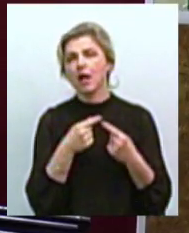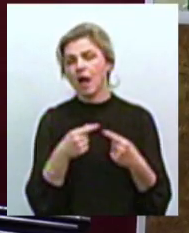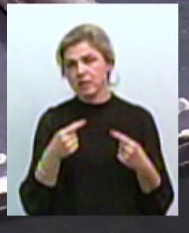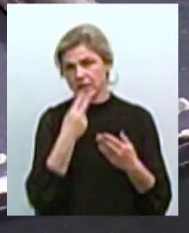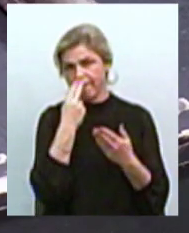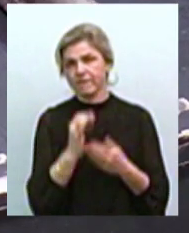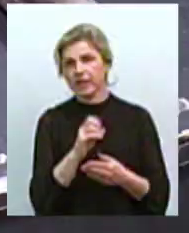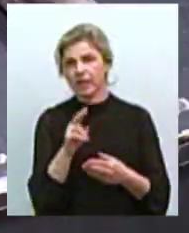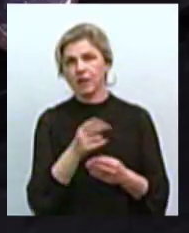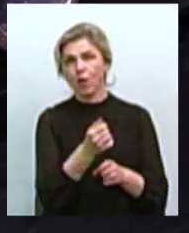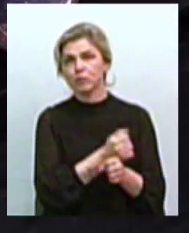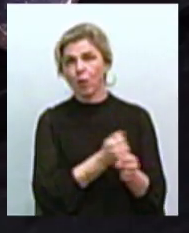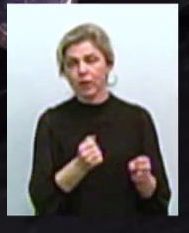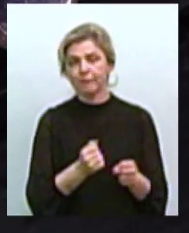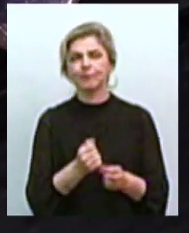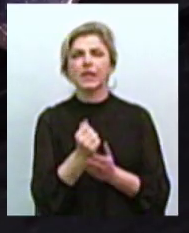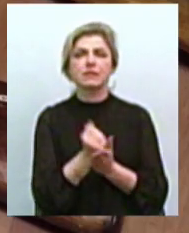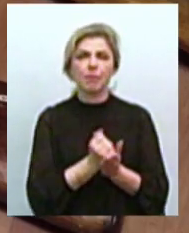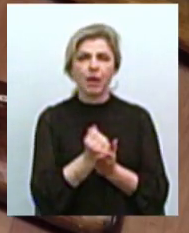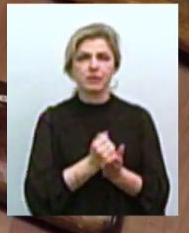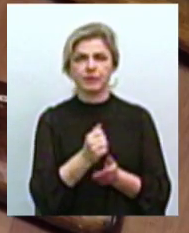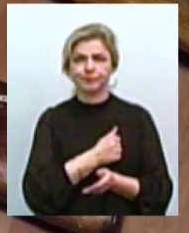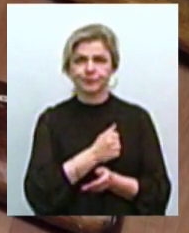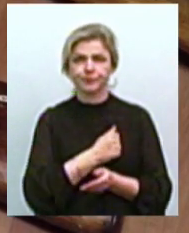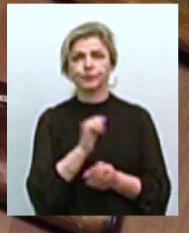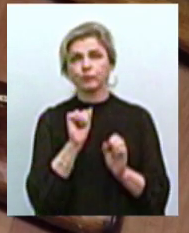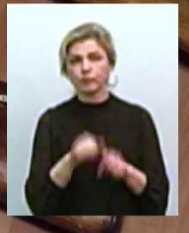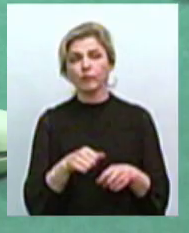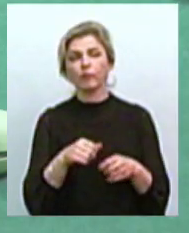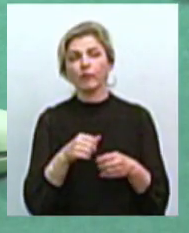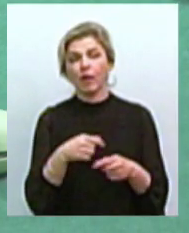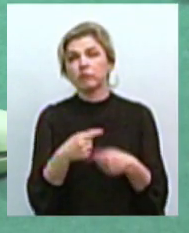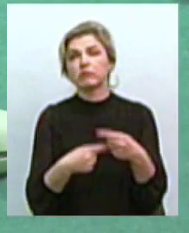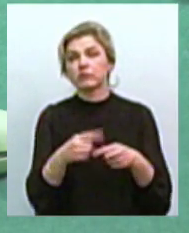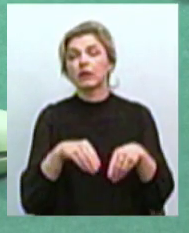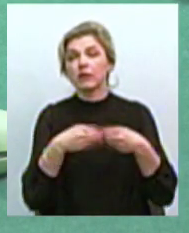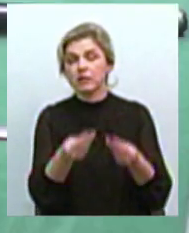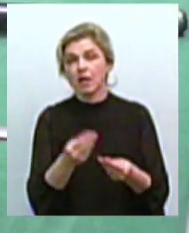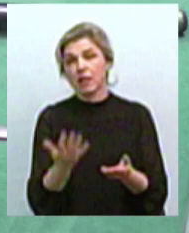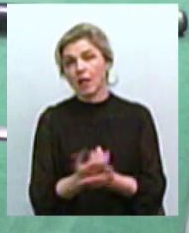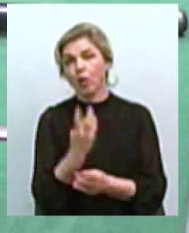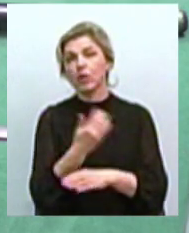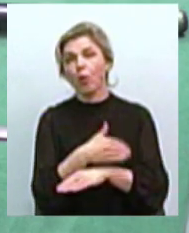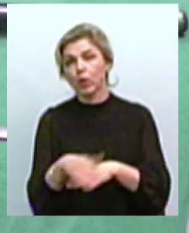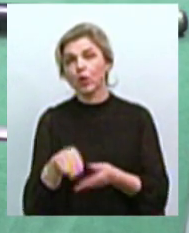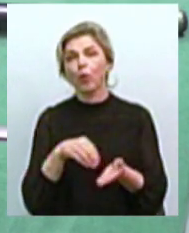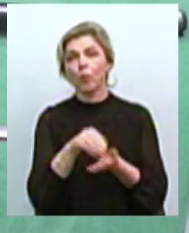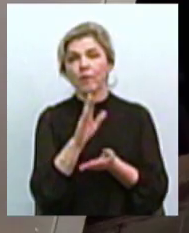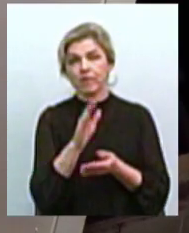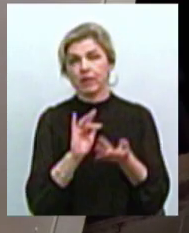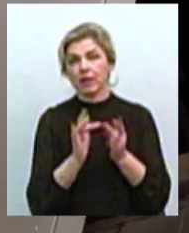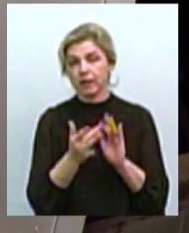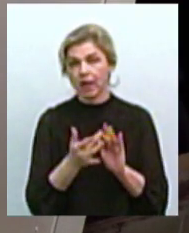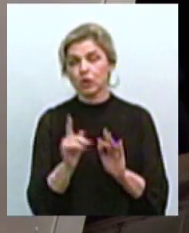Зброя, боєприпаси та інші предмети можуть дістатися людині у спадок. Їх знаходять на вулиці, купують в інтернеті.